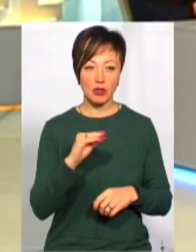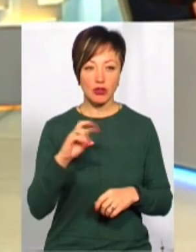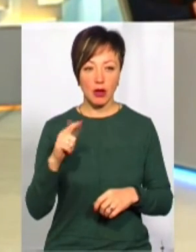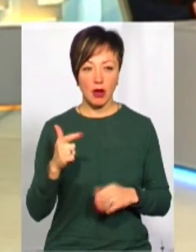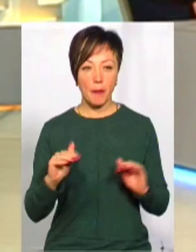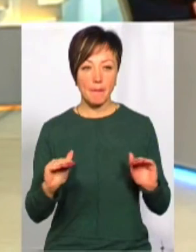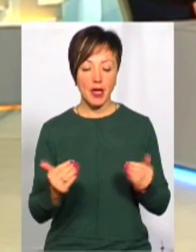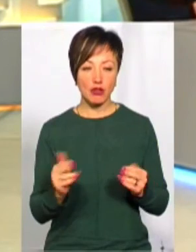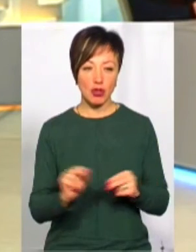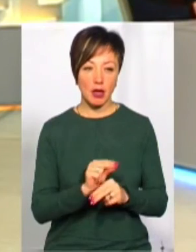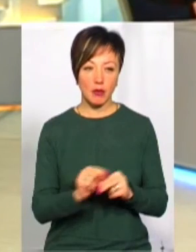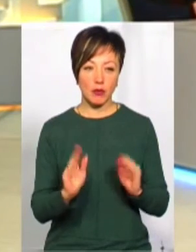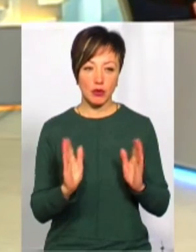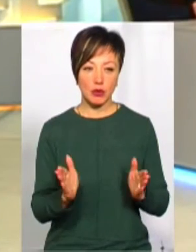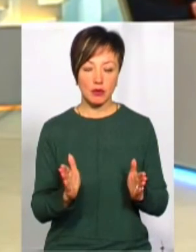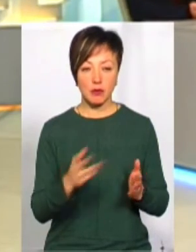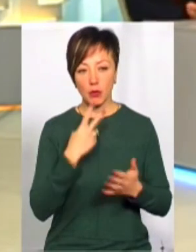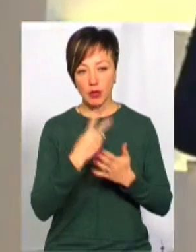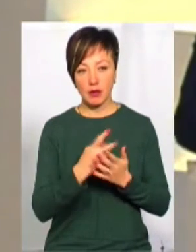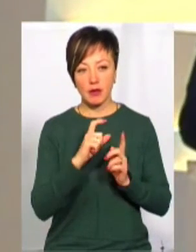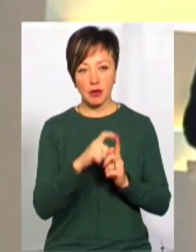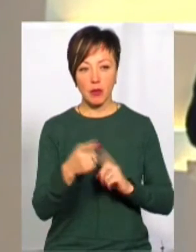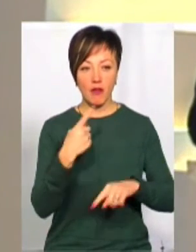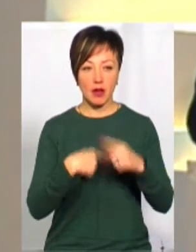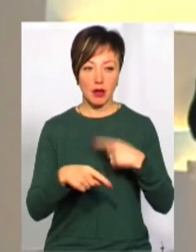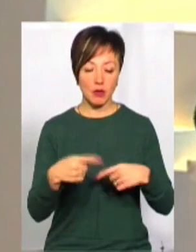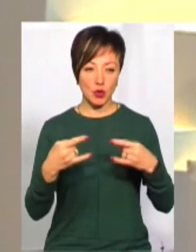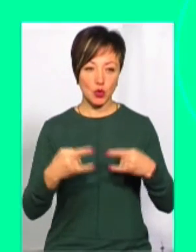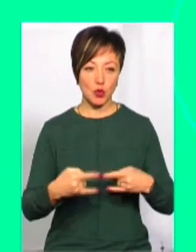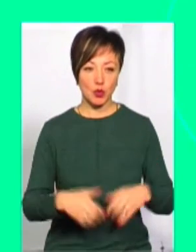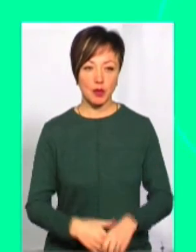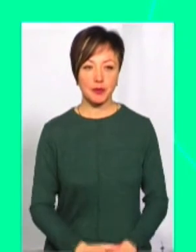менше ремонтів. Подивимося його відповіді, повернемось до студії.